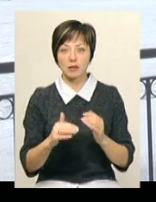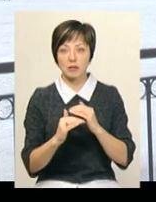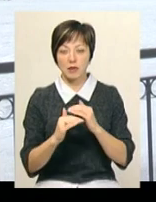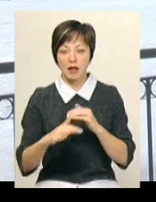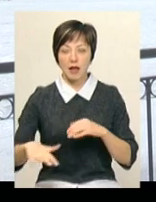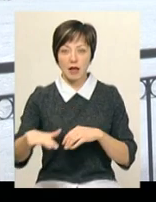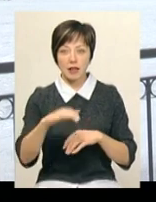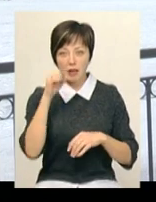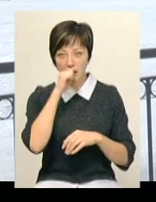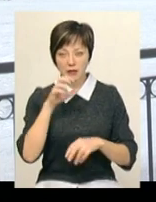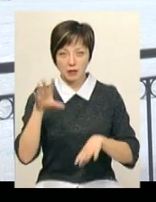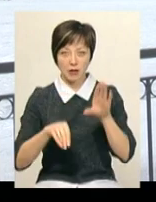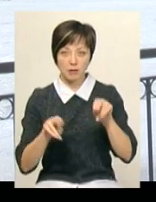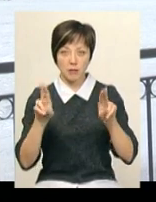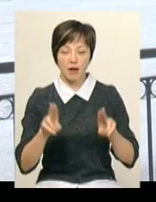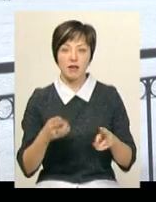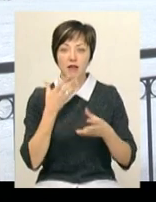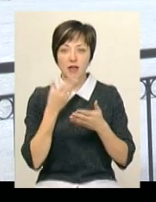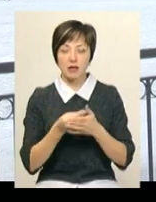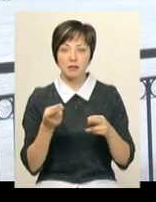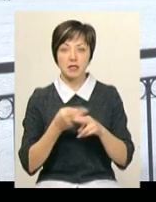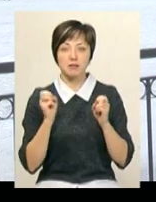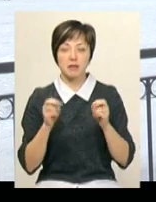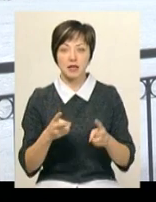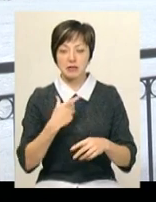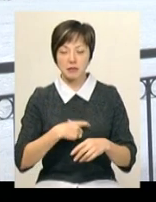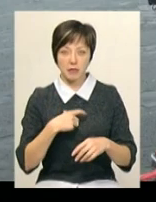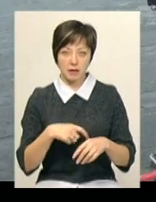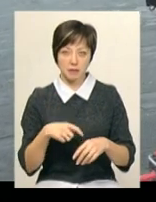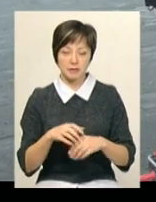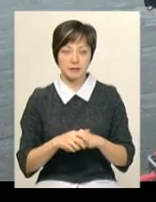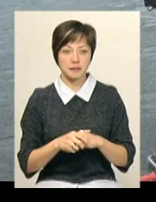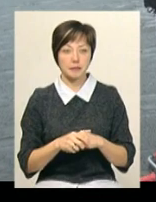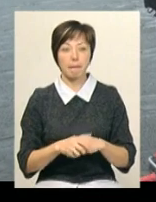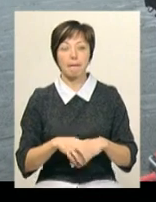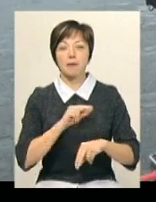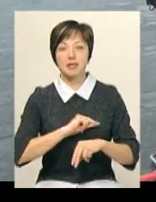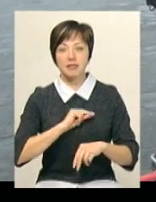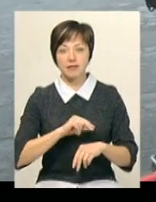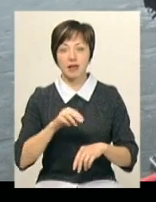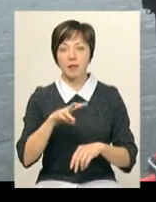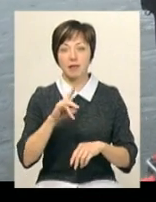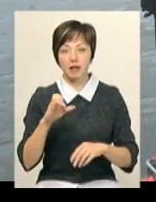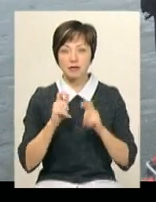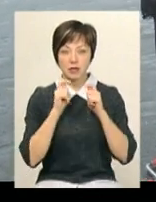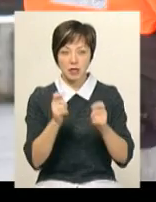правилами власної безпеки, наражаючи себе на небезпеку. Працівники служби порятунку вручили рибалкам тематичні листівки з